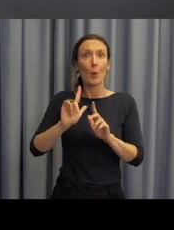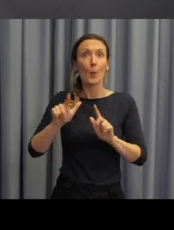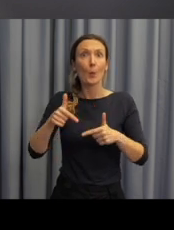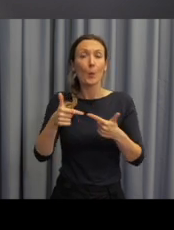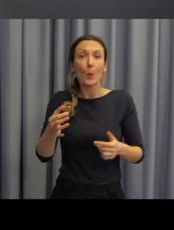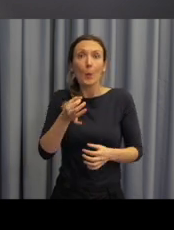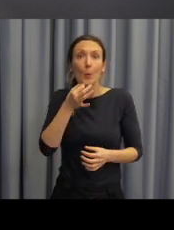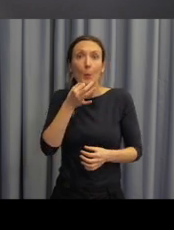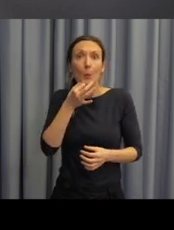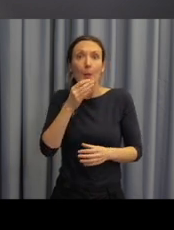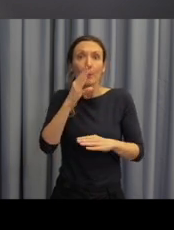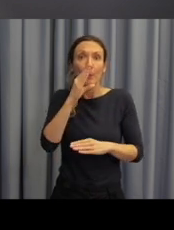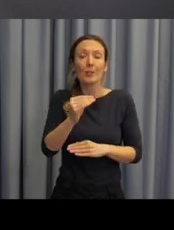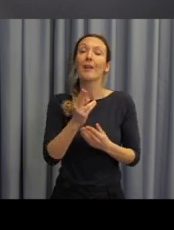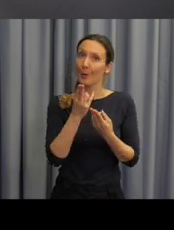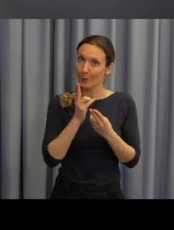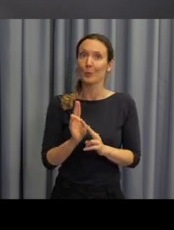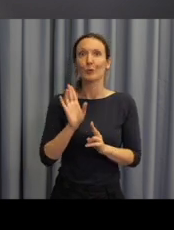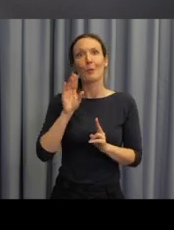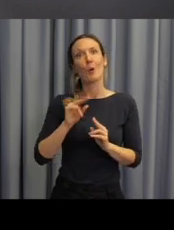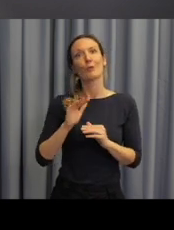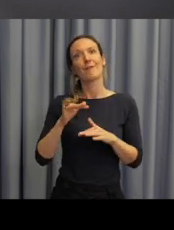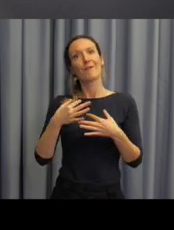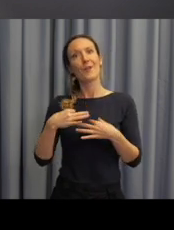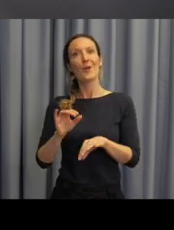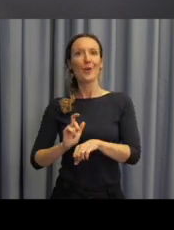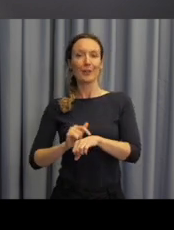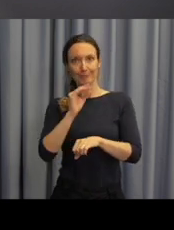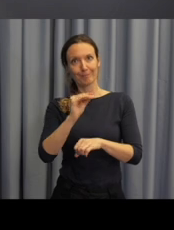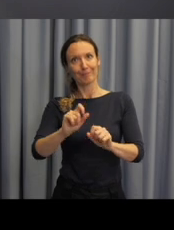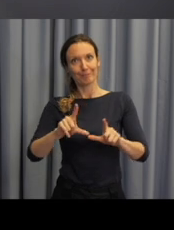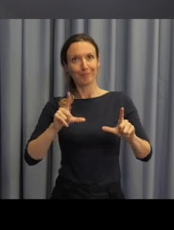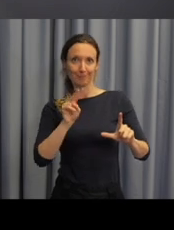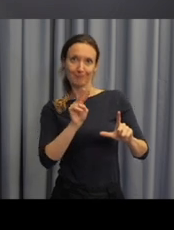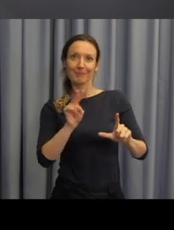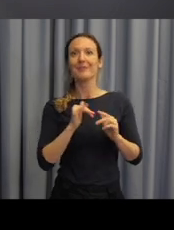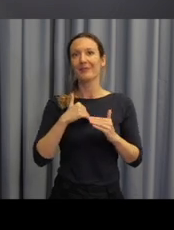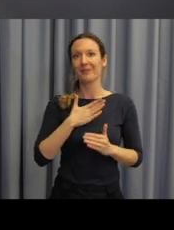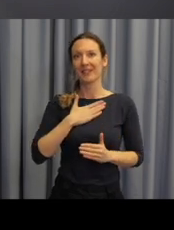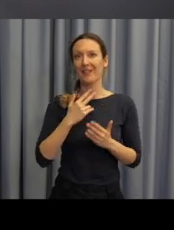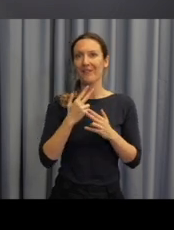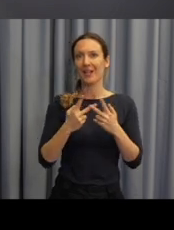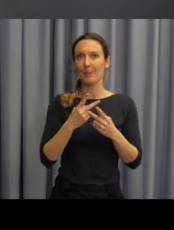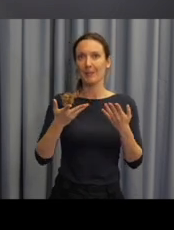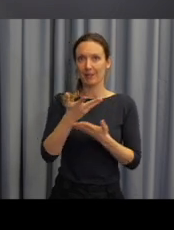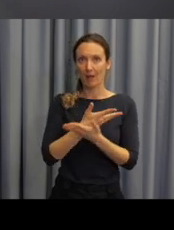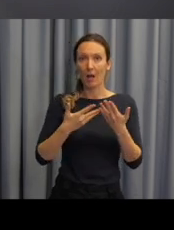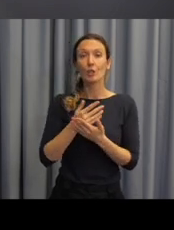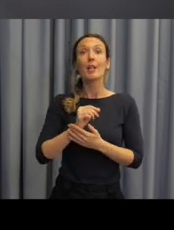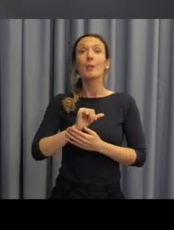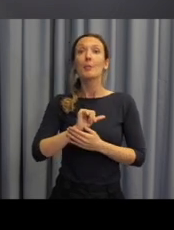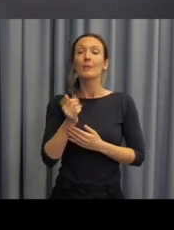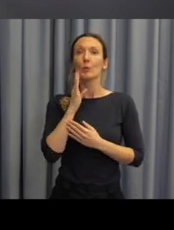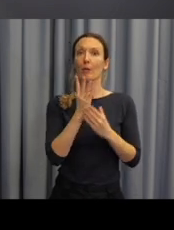se na ten webinář budeme moct podívat ještě jednou. Po téhle části oficiální nastane půl hodiny naší společné